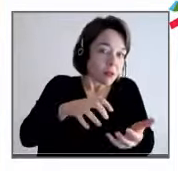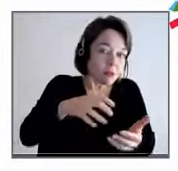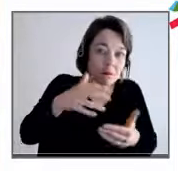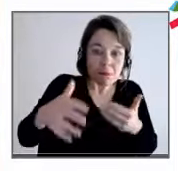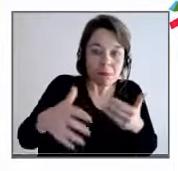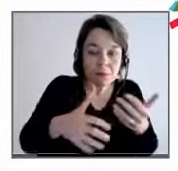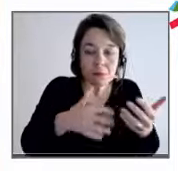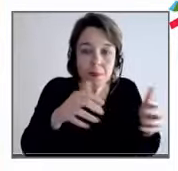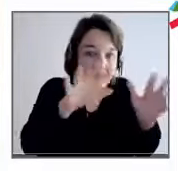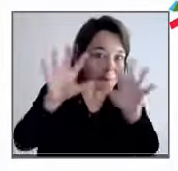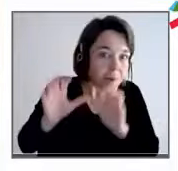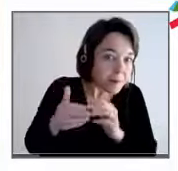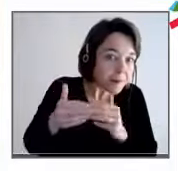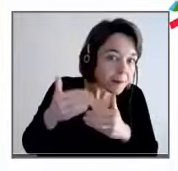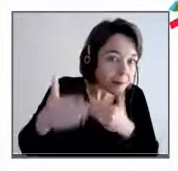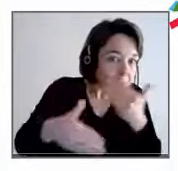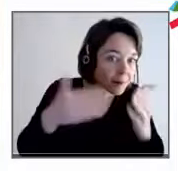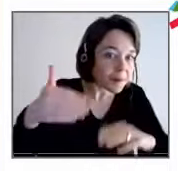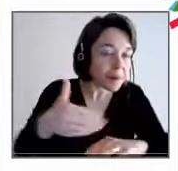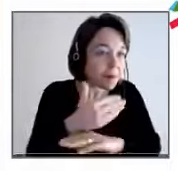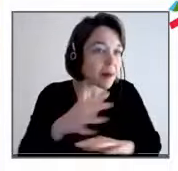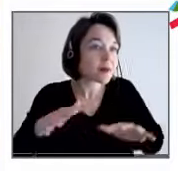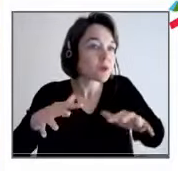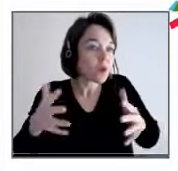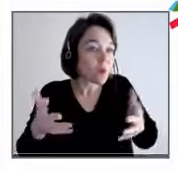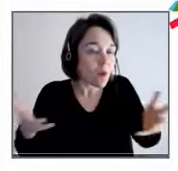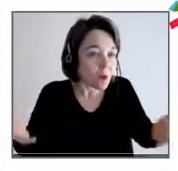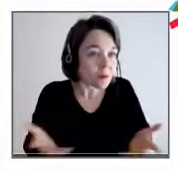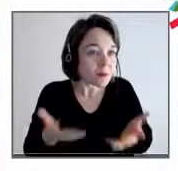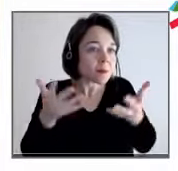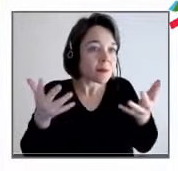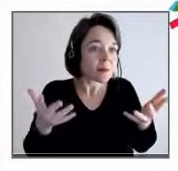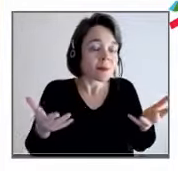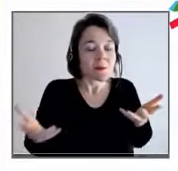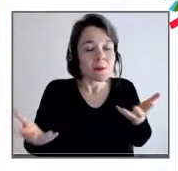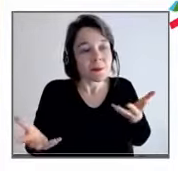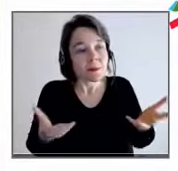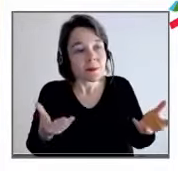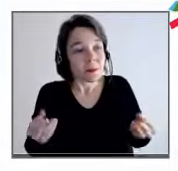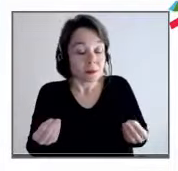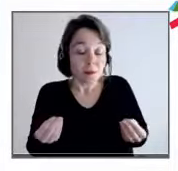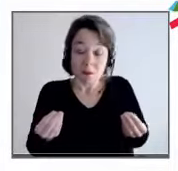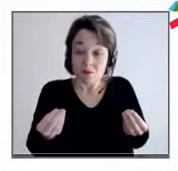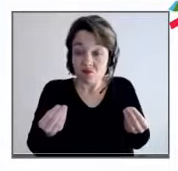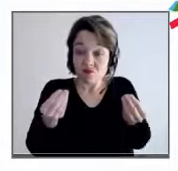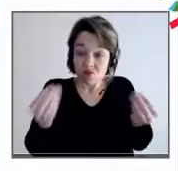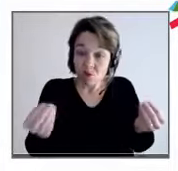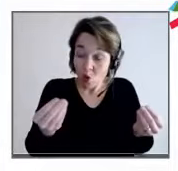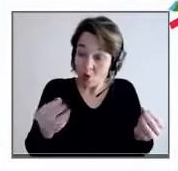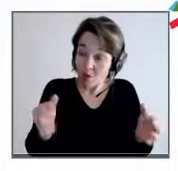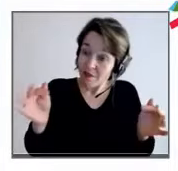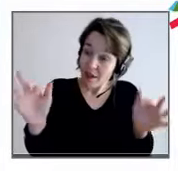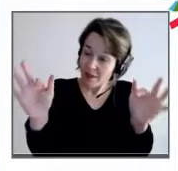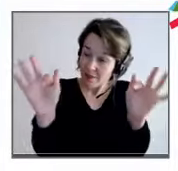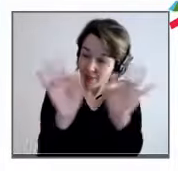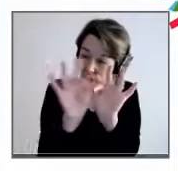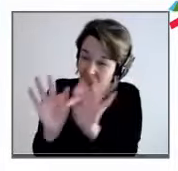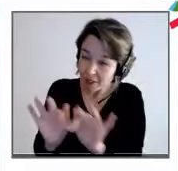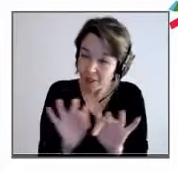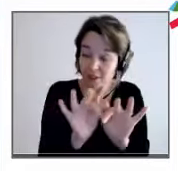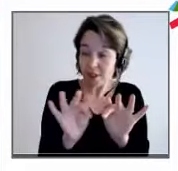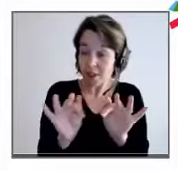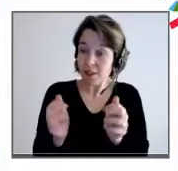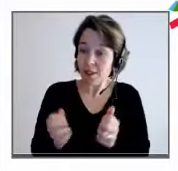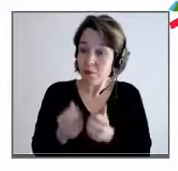que finalement, ça aura pu être une chance pour la fraternité, pour son épanouissement de'entreprise ?